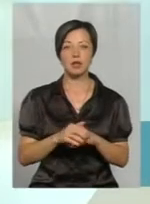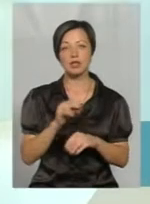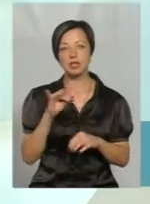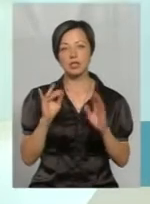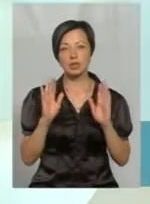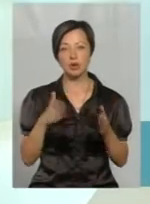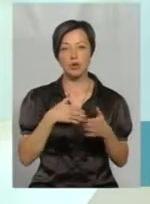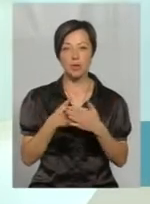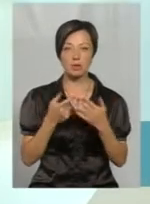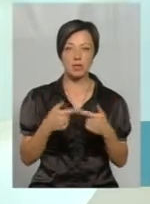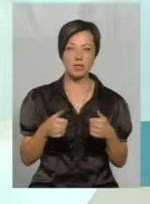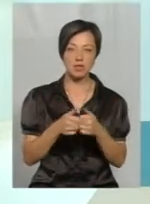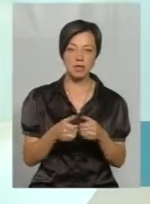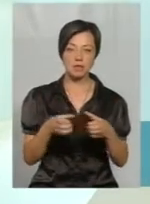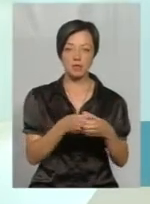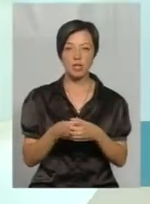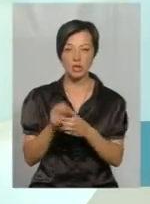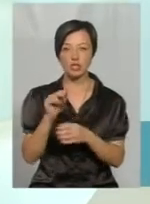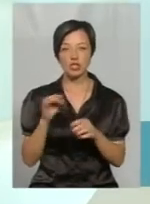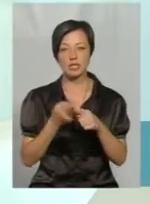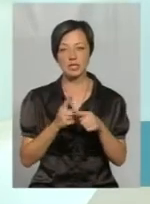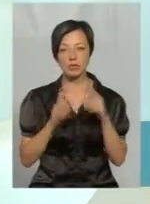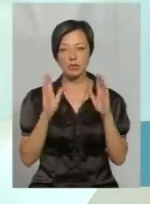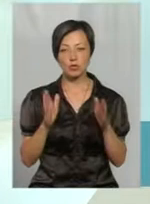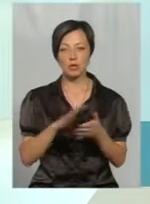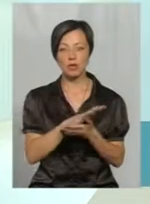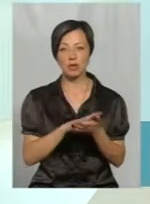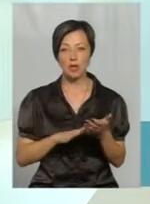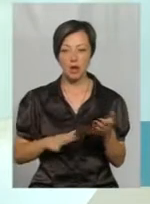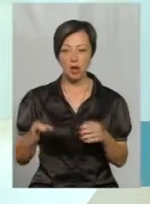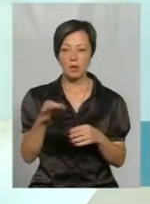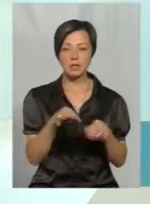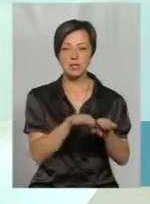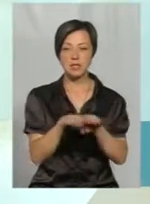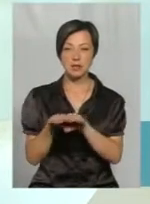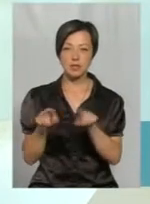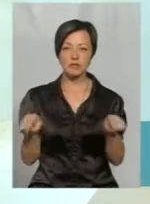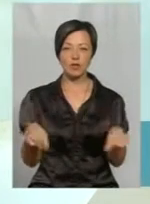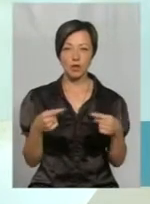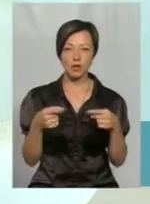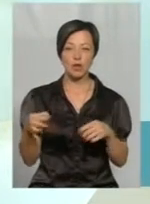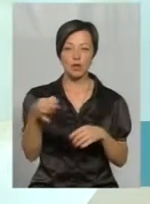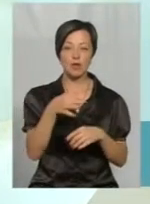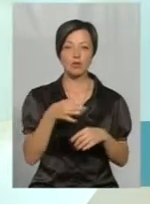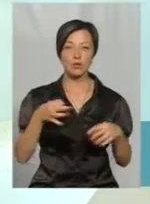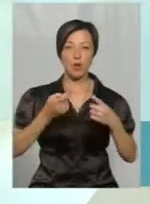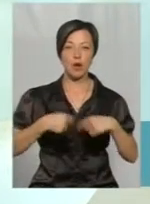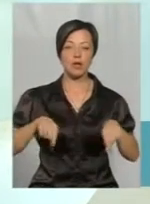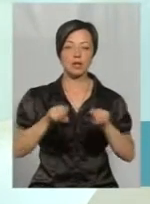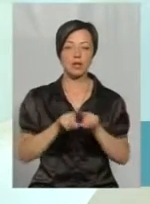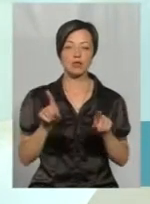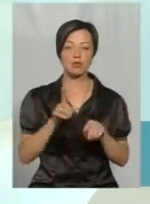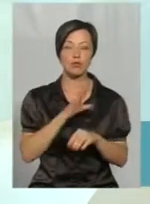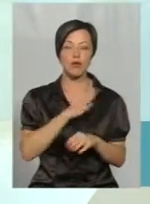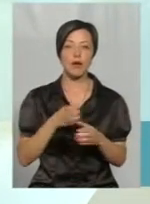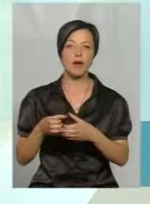це будуть громадські організації, спілки, чи це будуть, і далі вийти на обласний рівень, створити все ж таки обласну якусь організацію, щоб